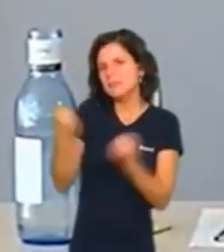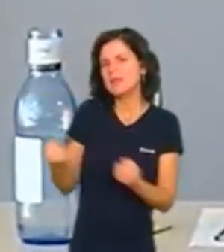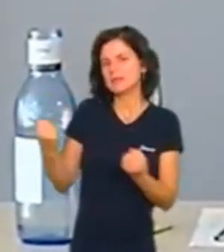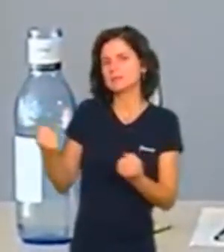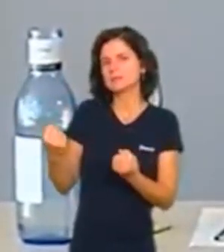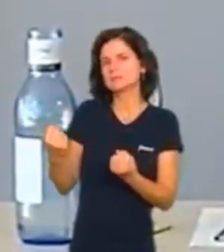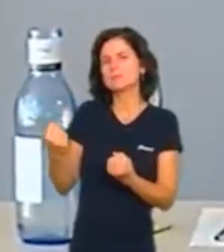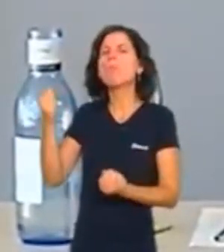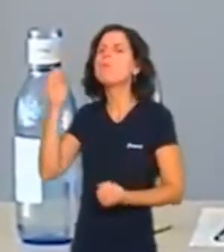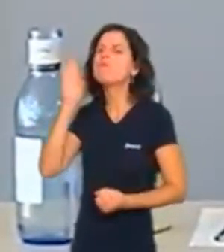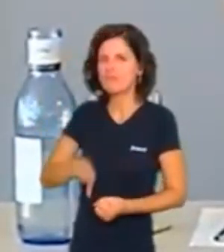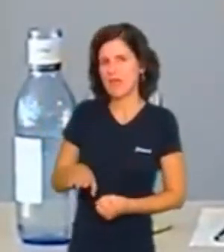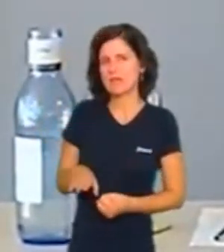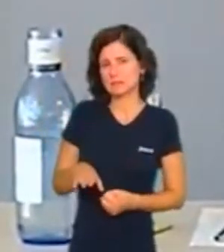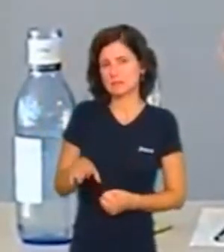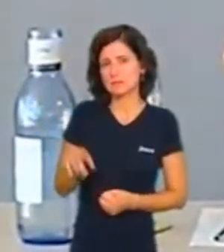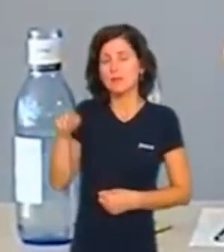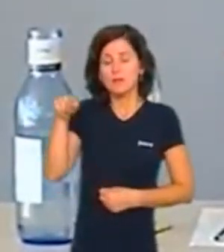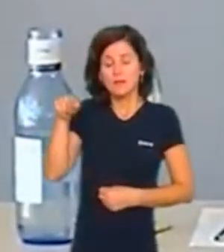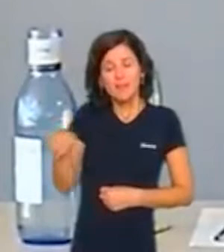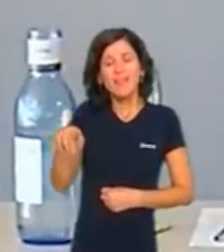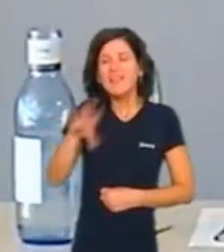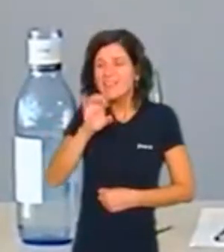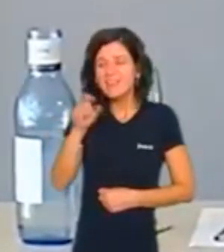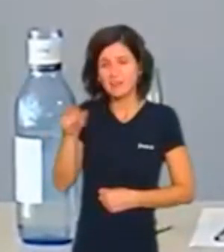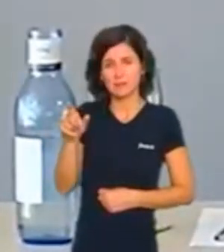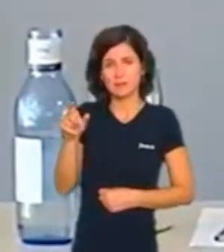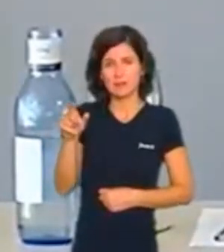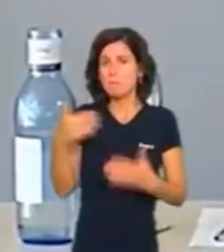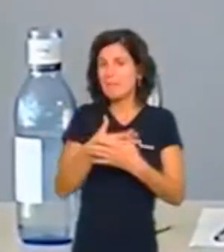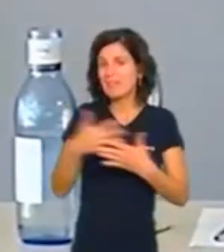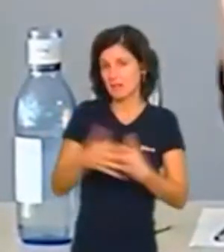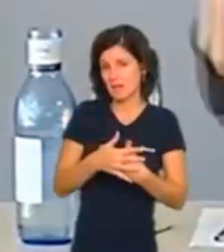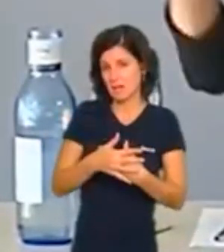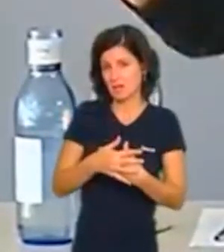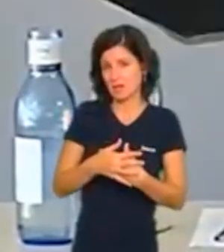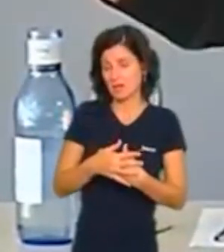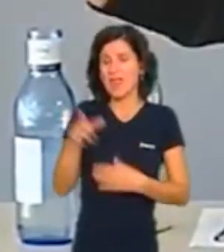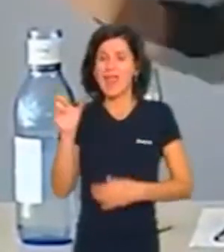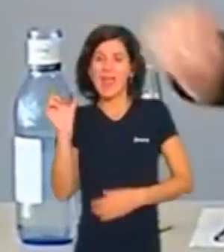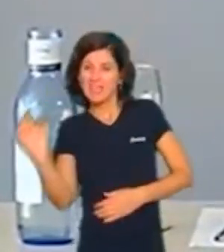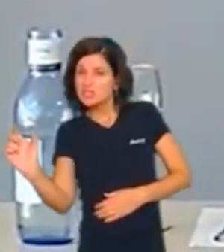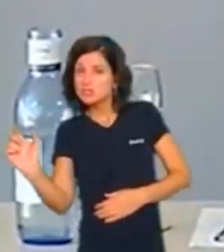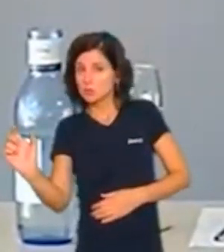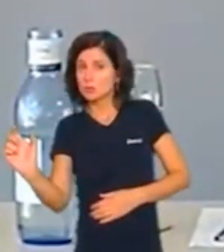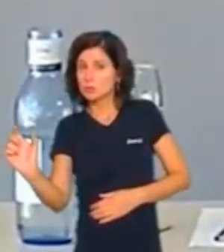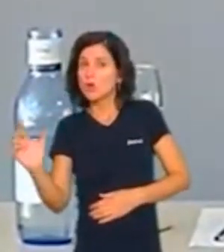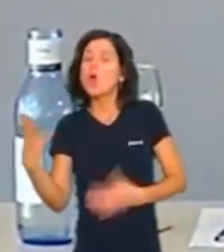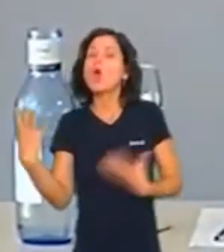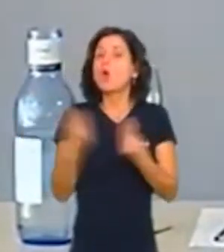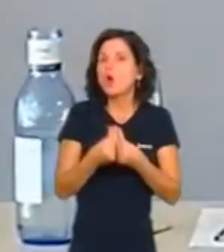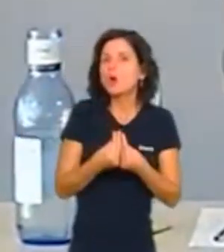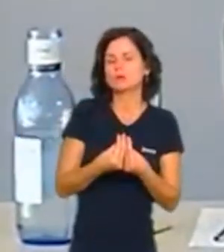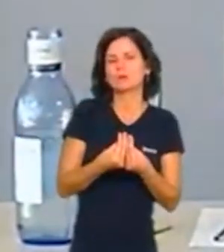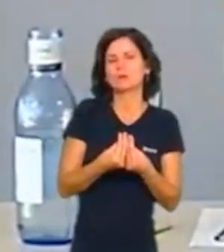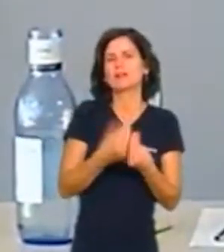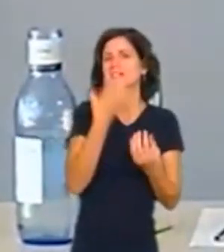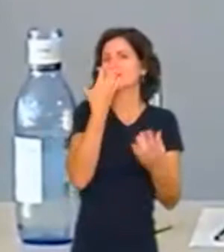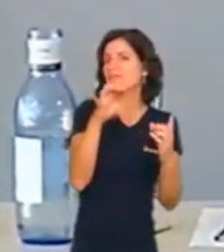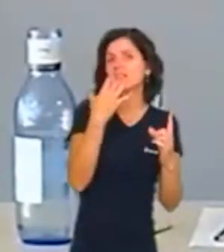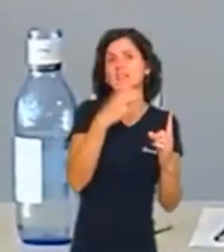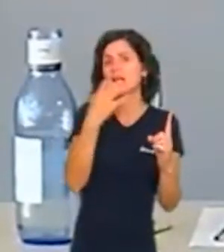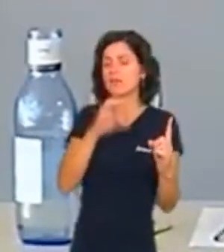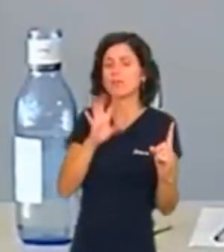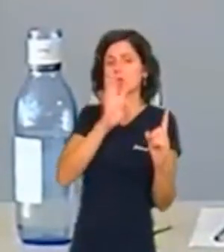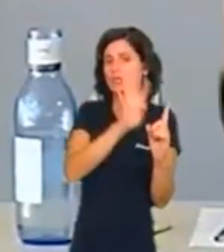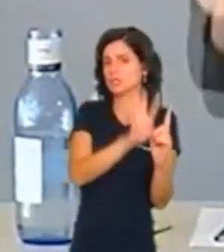Qui vulgui confondre això amb les reivindicacions d'un col·lectiu social que en un moment donat va dir